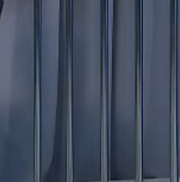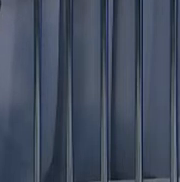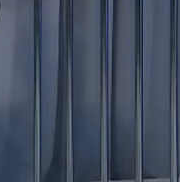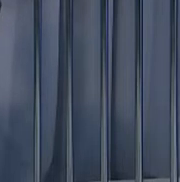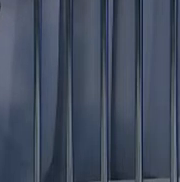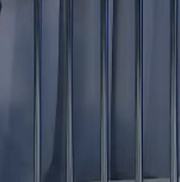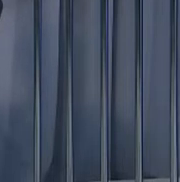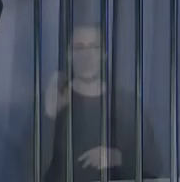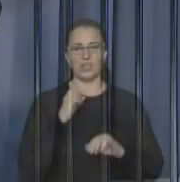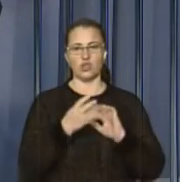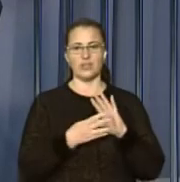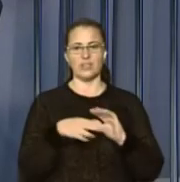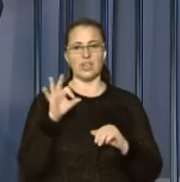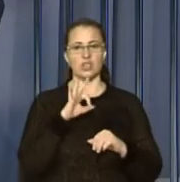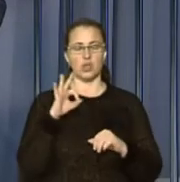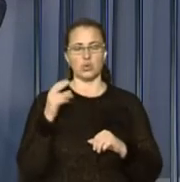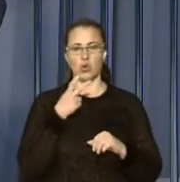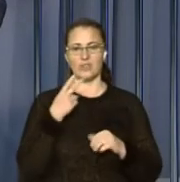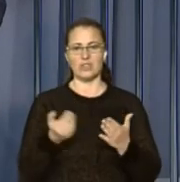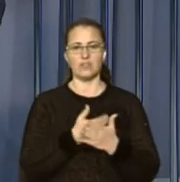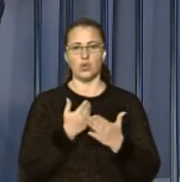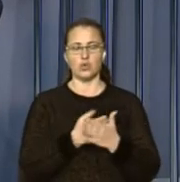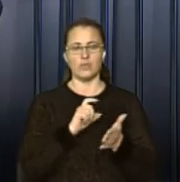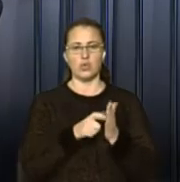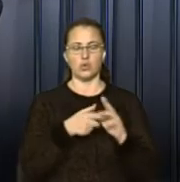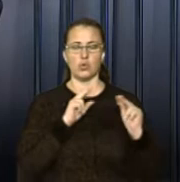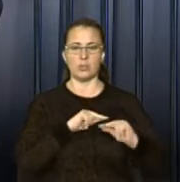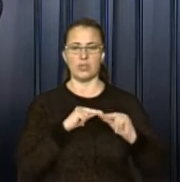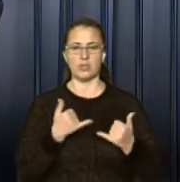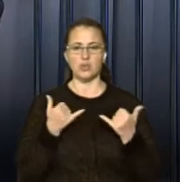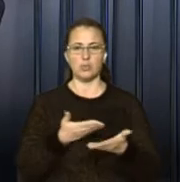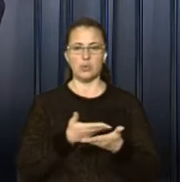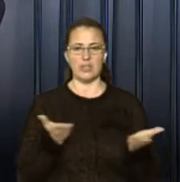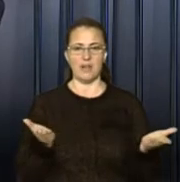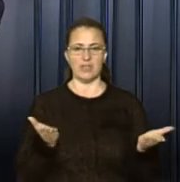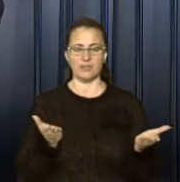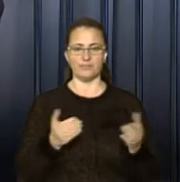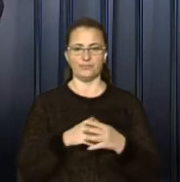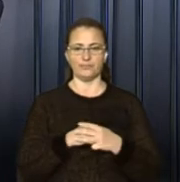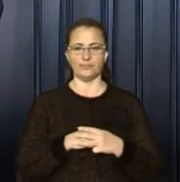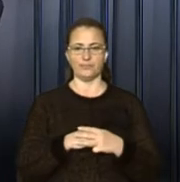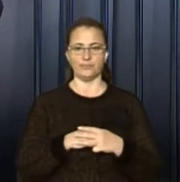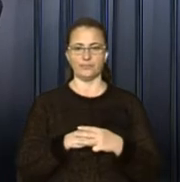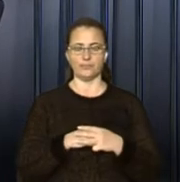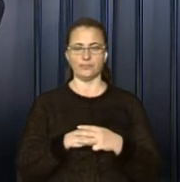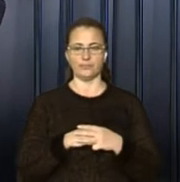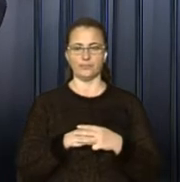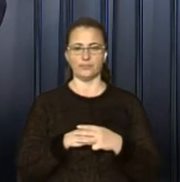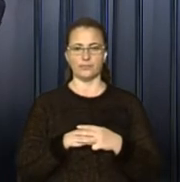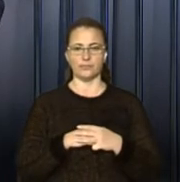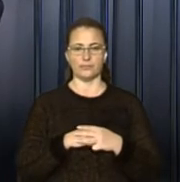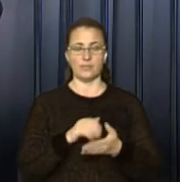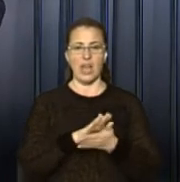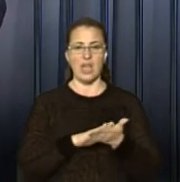Вітаю! 19.00 на годиннику. Ви дивитесь новини. У студії для вас працює Сергій Барашевський, сурдопереклад Олена Чернишова.